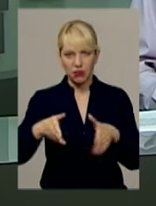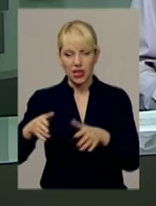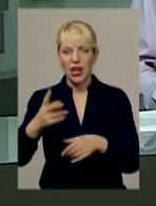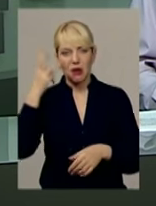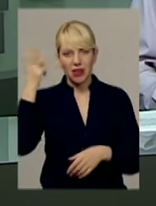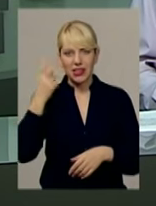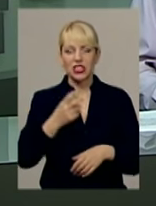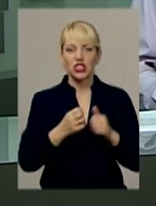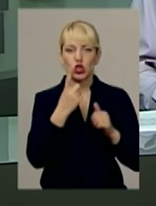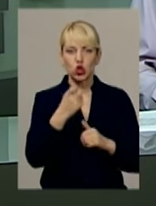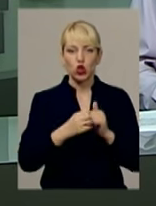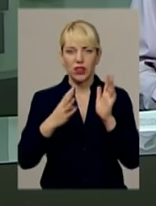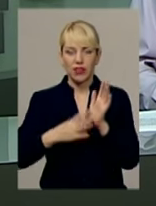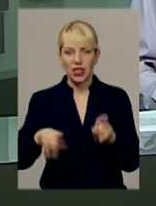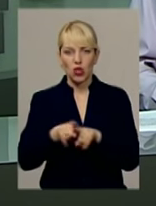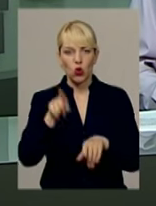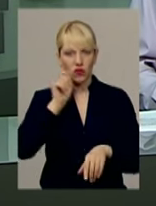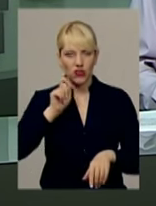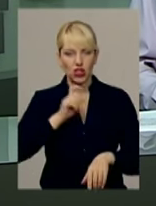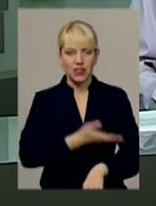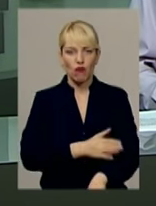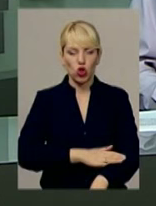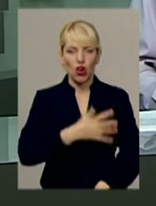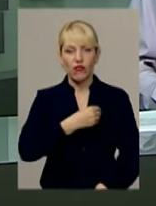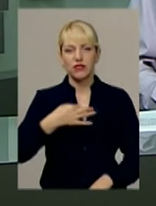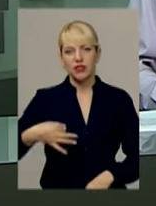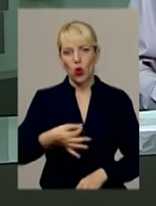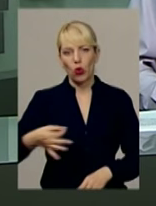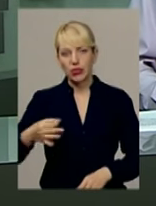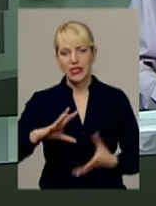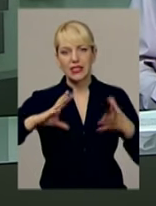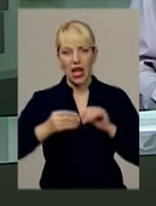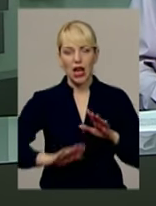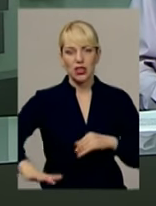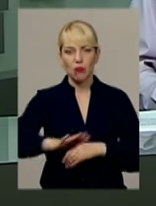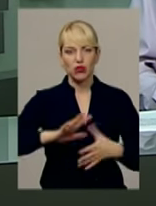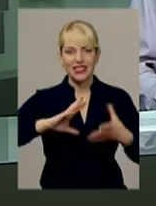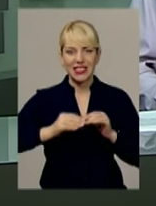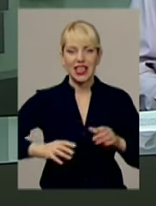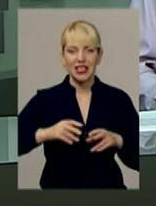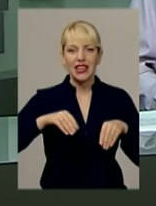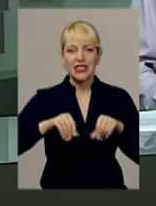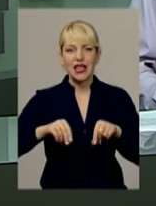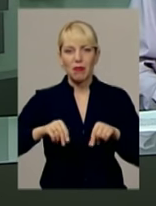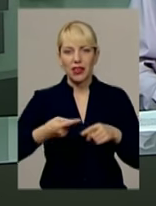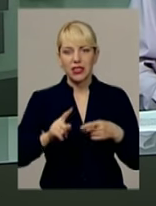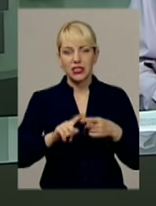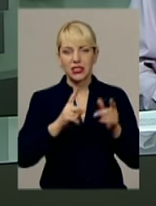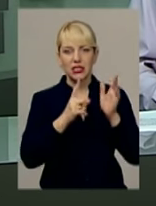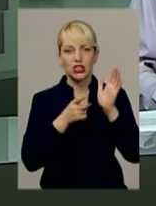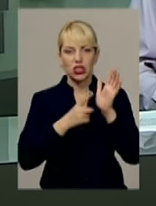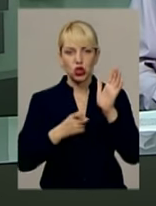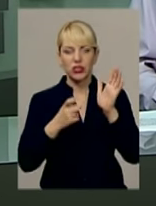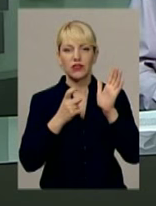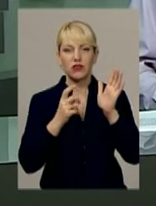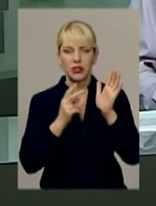119, а також у Вінницькій, Волинській та Львівській областях. Загальна площа всієї землі становить близько 675